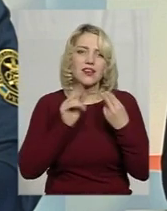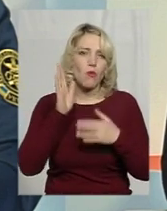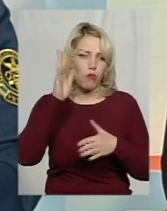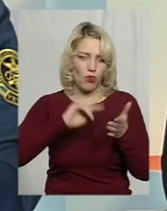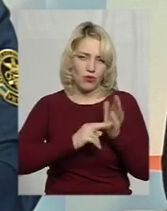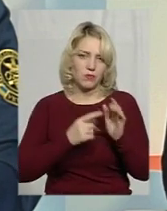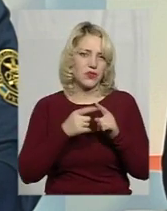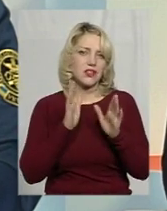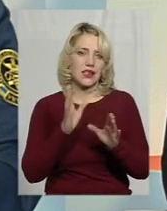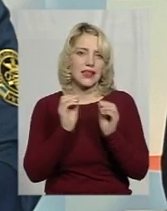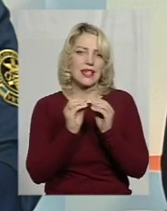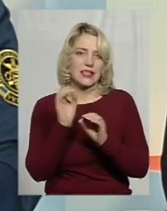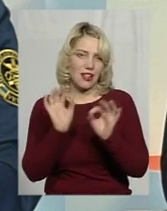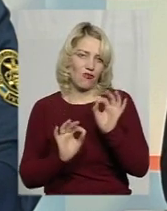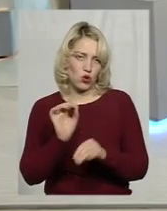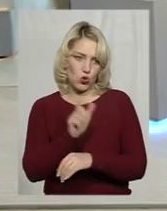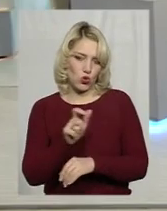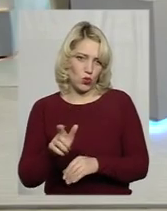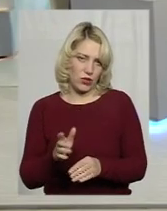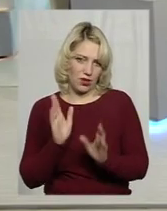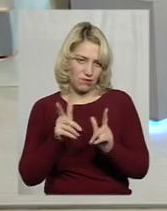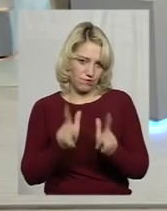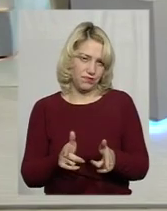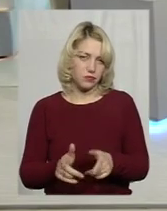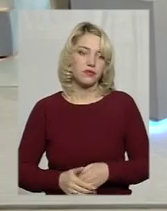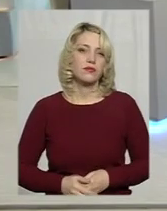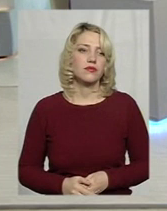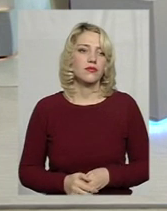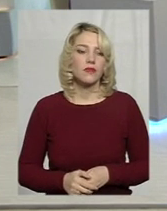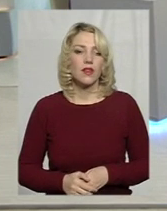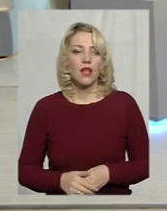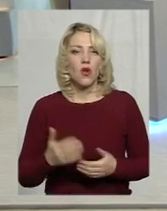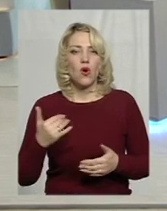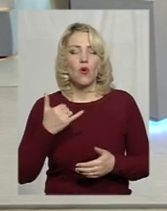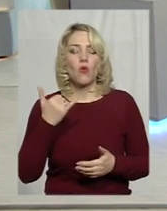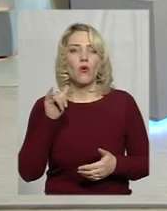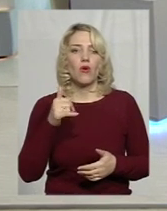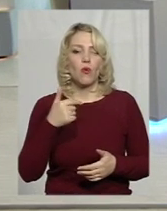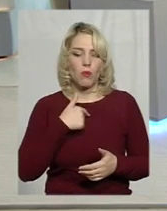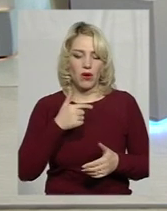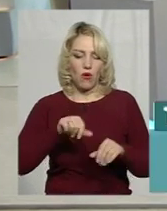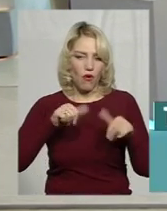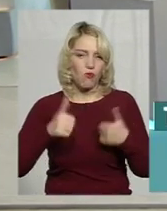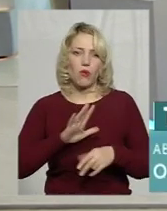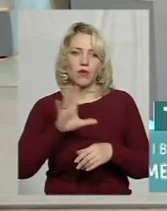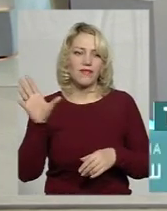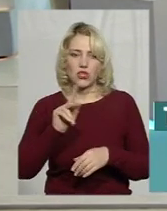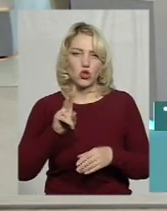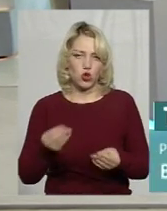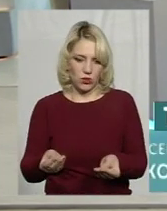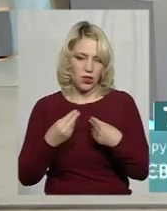буде 10% від всієї кількості. Дякую. Пане Ігорю, які у вас прогнози? Прогноз такий, що ми оформимо все, що нам заявлять.